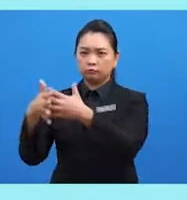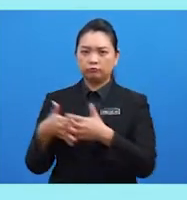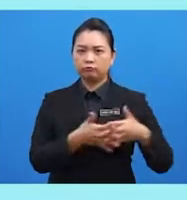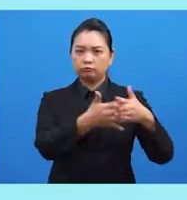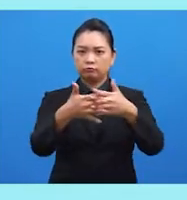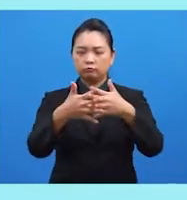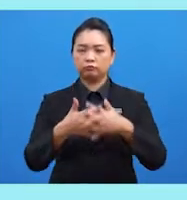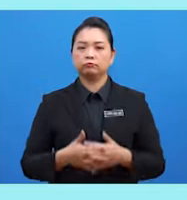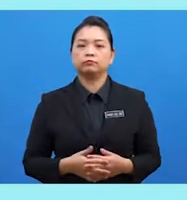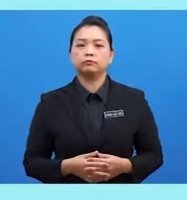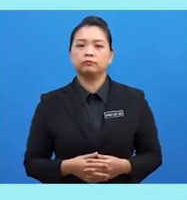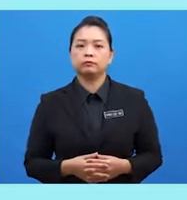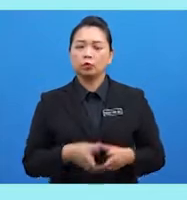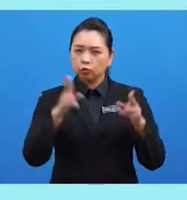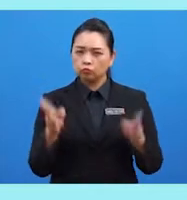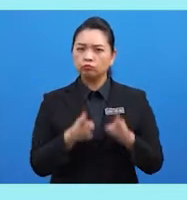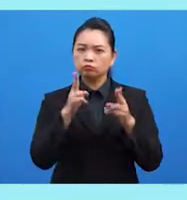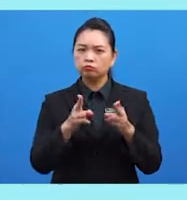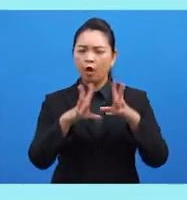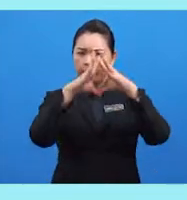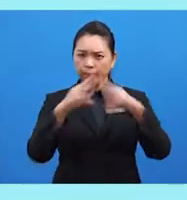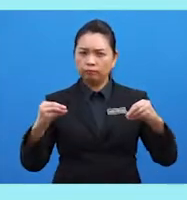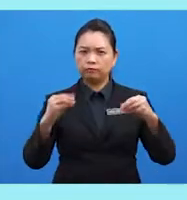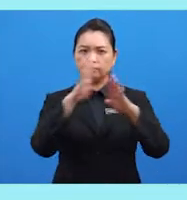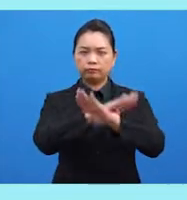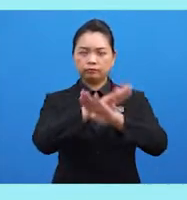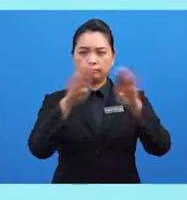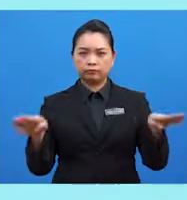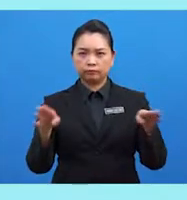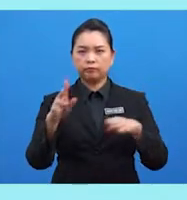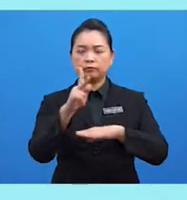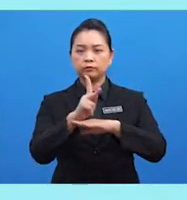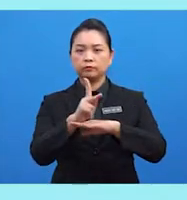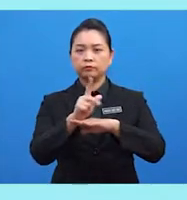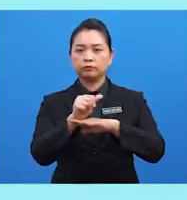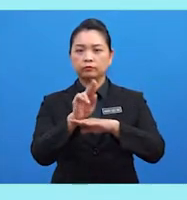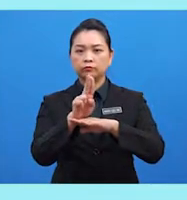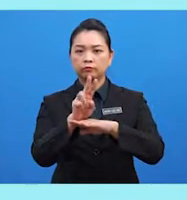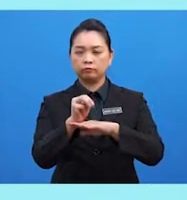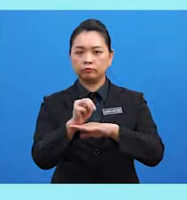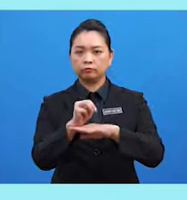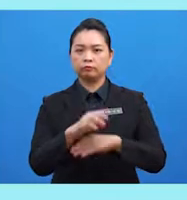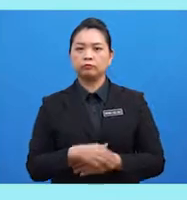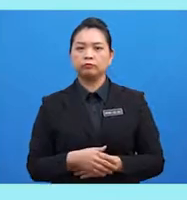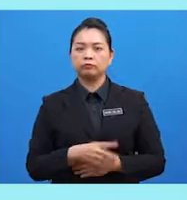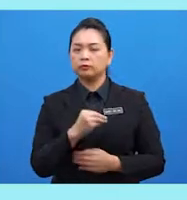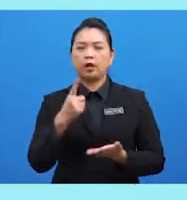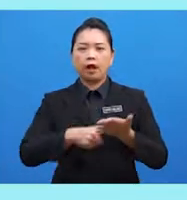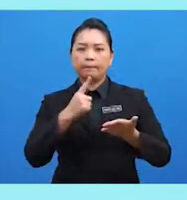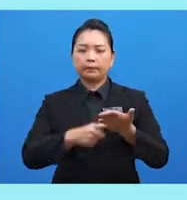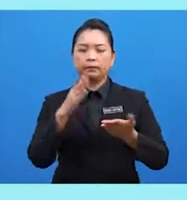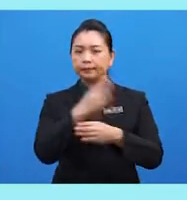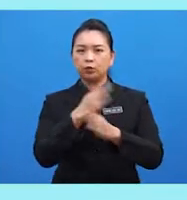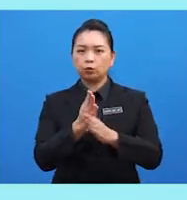antarabangsa. Berusaha menghapuskan perbezaan kaum, penindasan dan sebarang bentuk